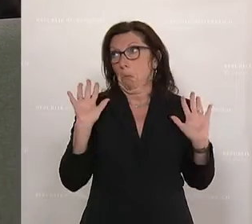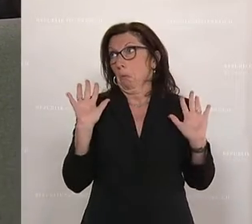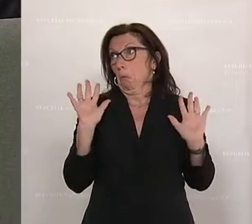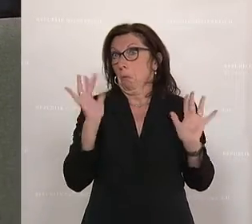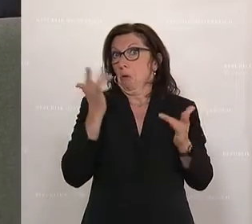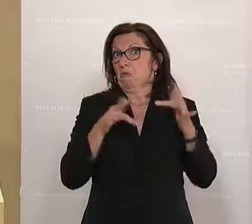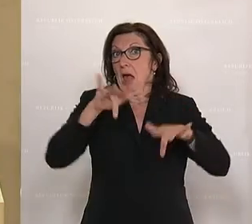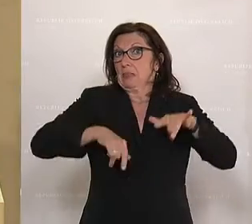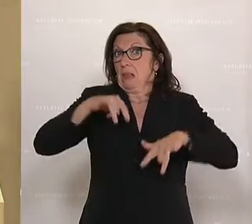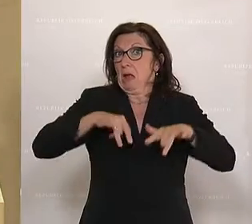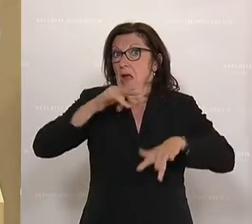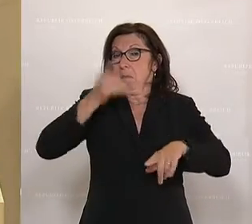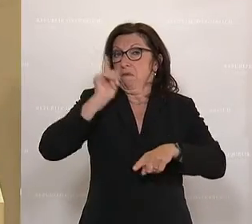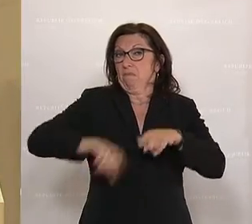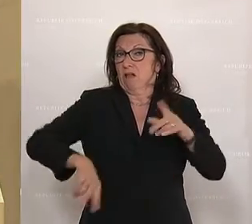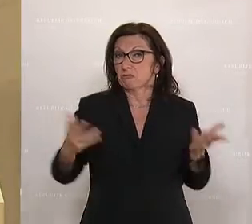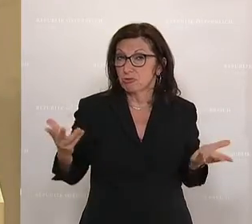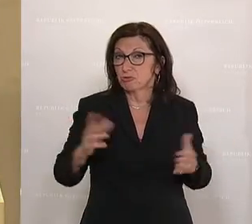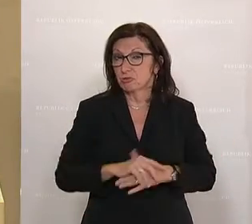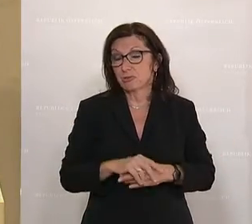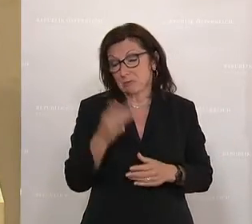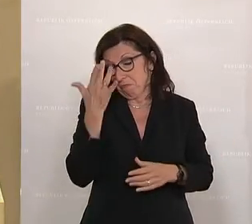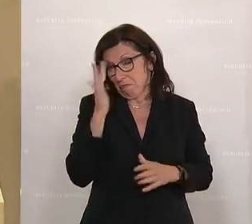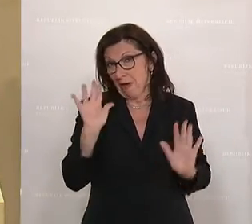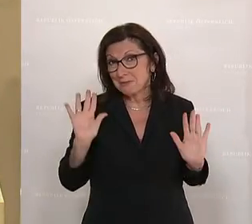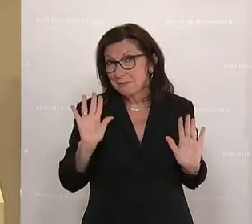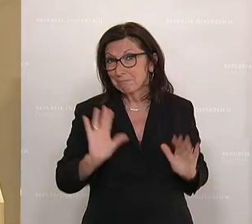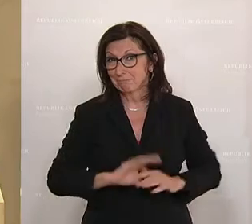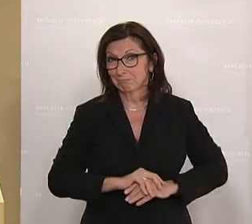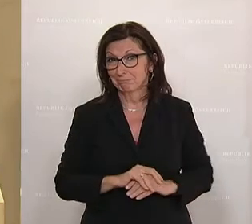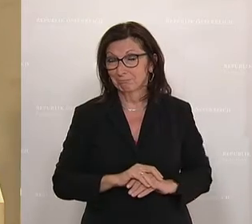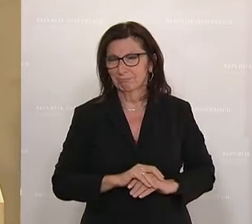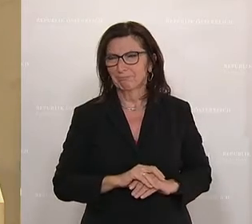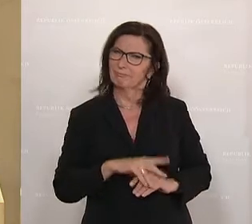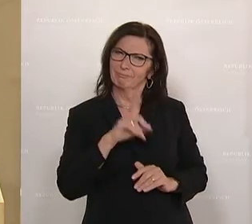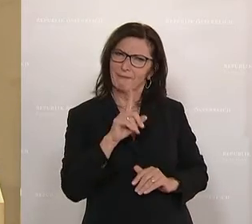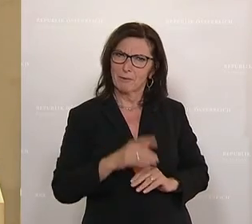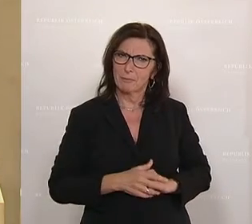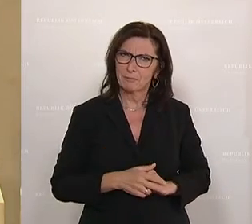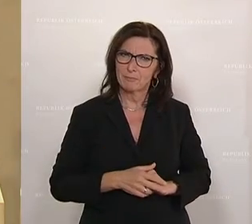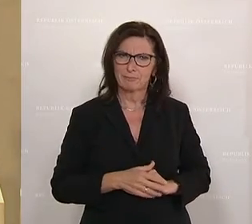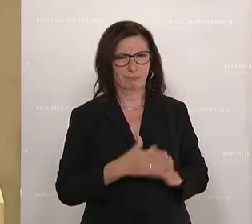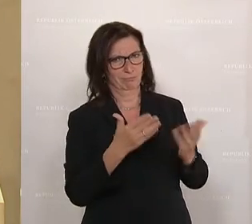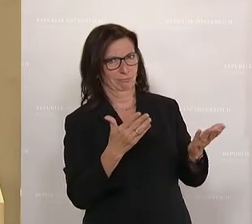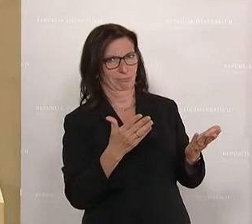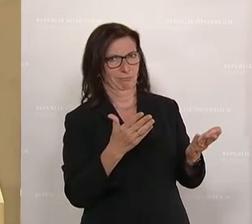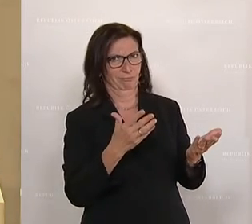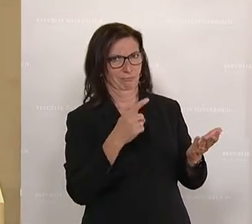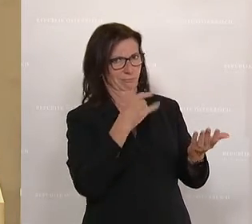Tippfehler, vielleicht ist es ein Tippfehler, ich weiß es ja nicht, aber Sie werden mir jetzt nicht